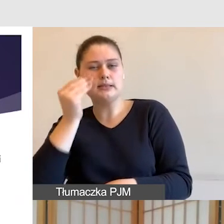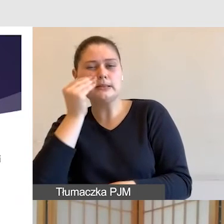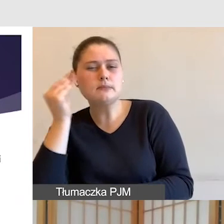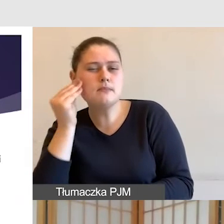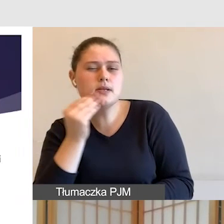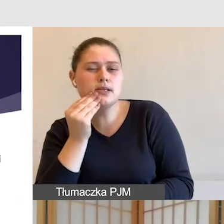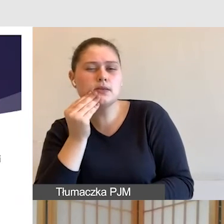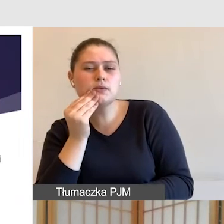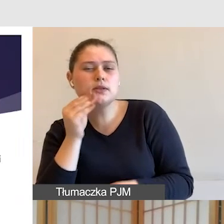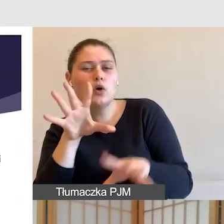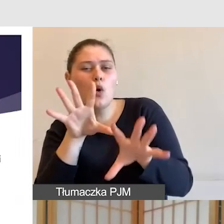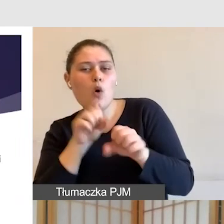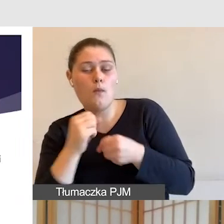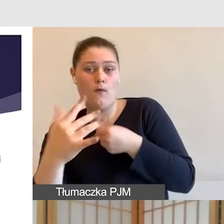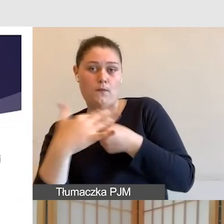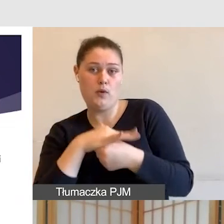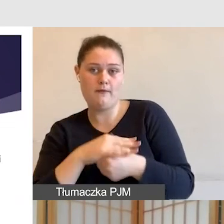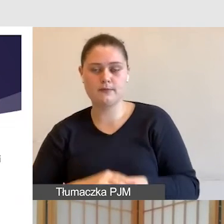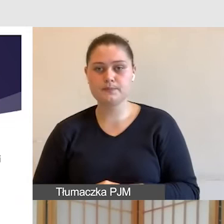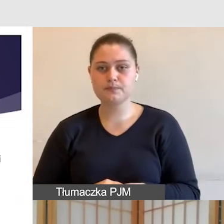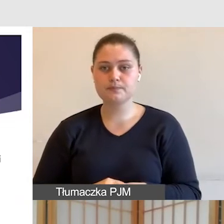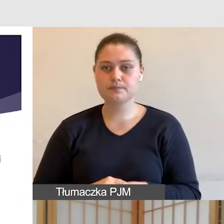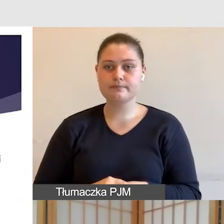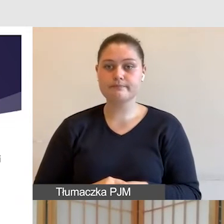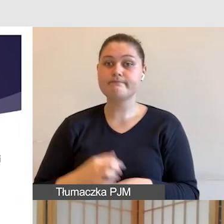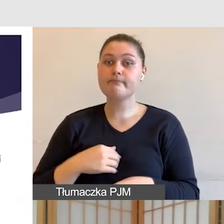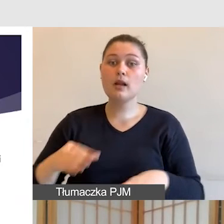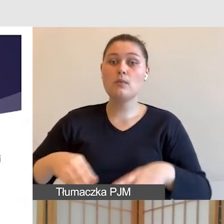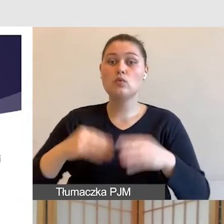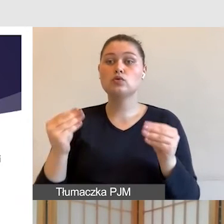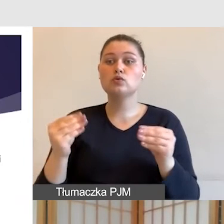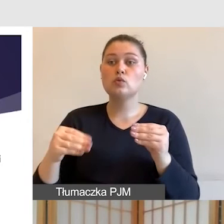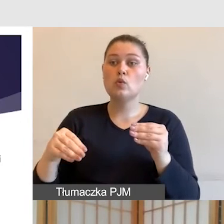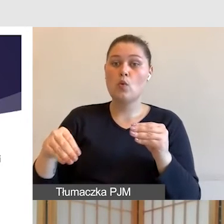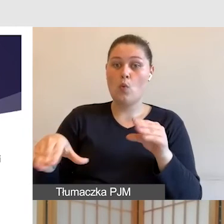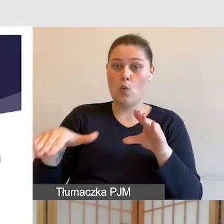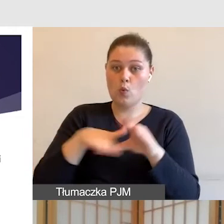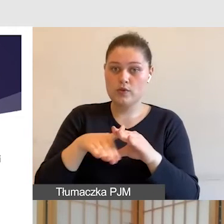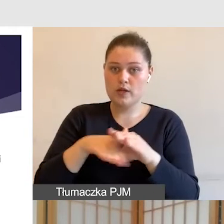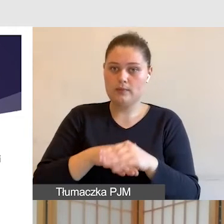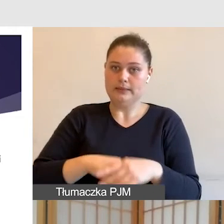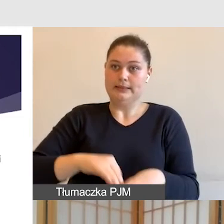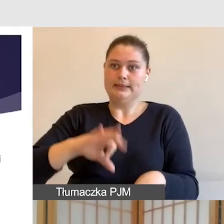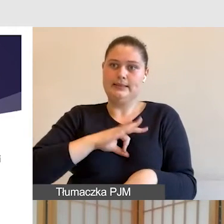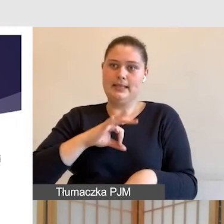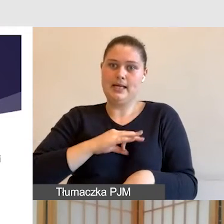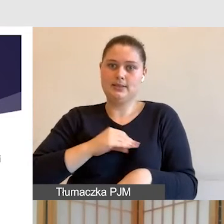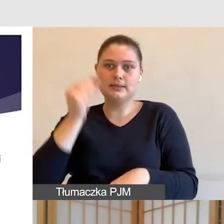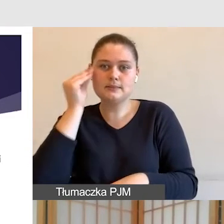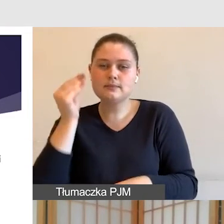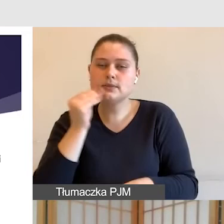pierwszym slajdzie chciałabym Państwu zwrócić uwagę na udział na przykład naszych zmysłów, jeżeli chodzi o odbiór w